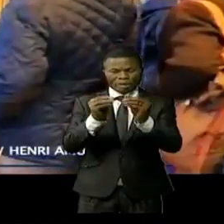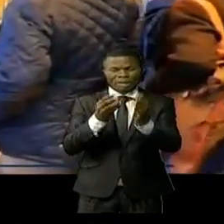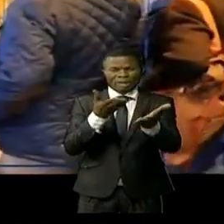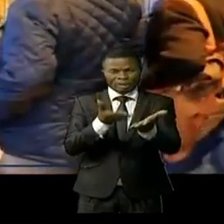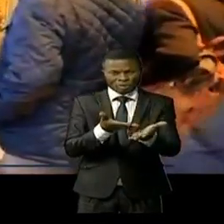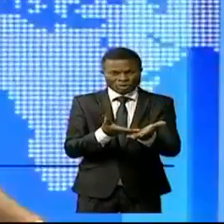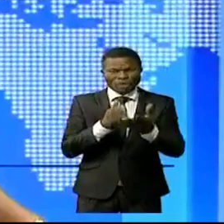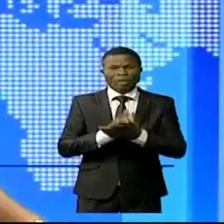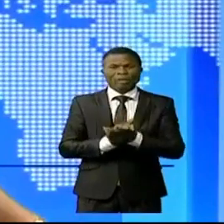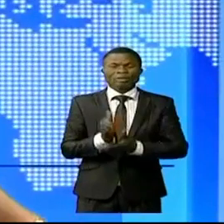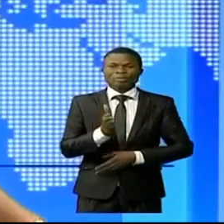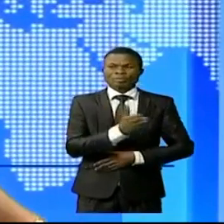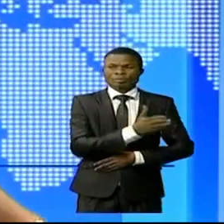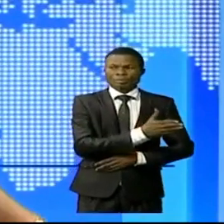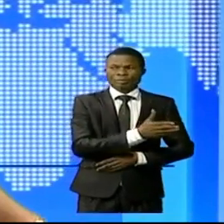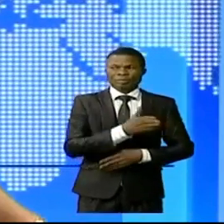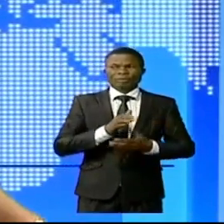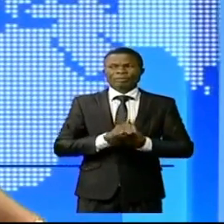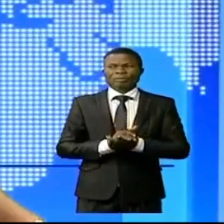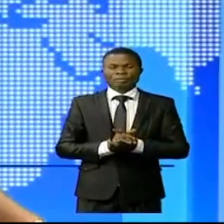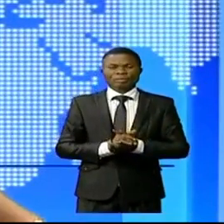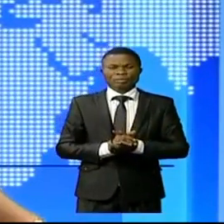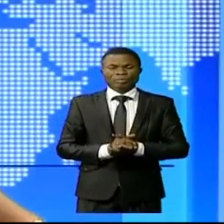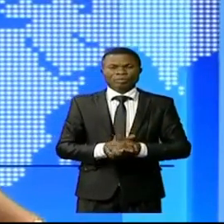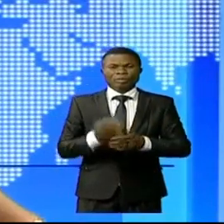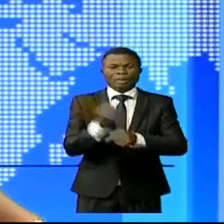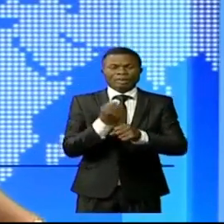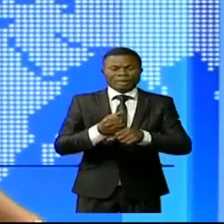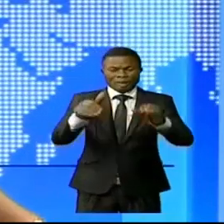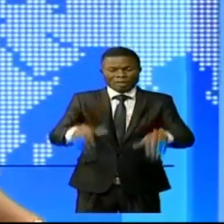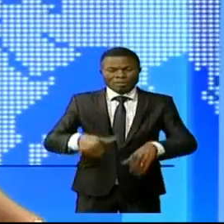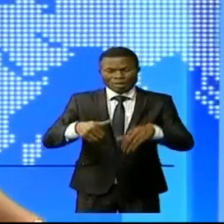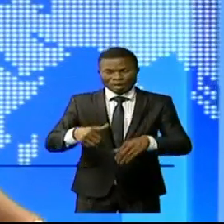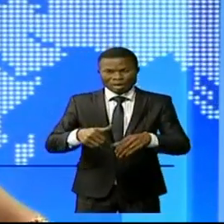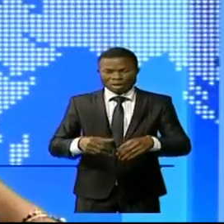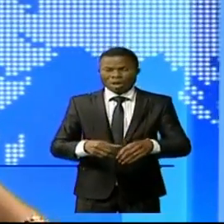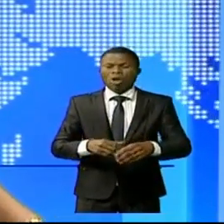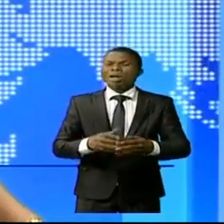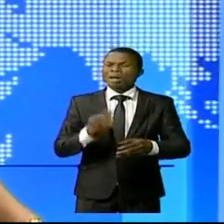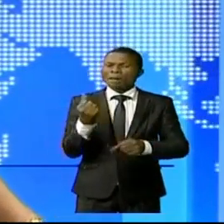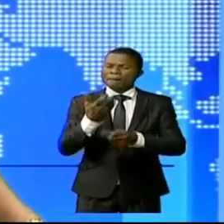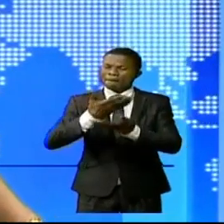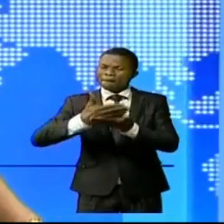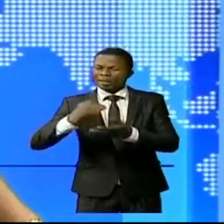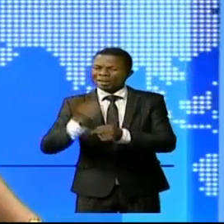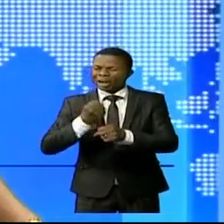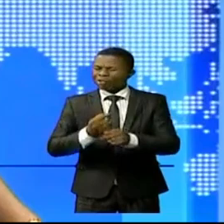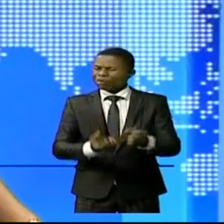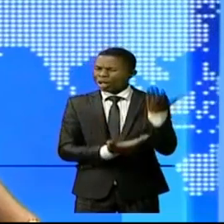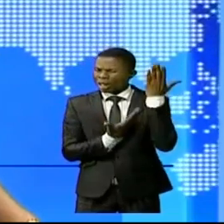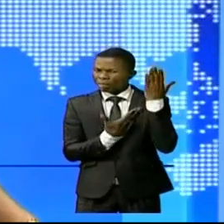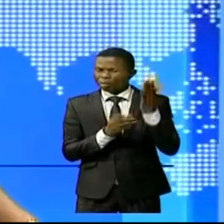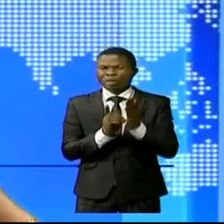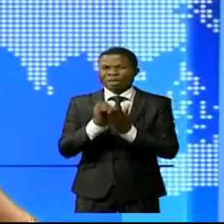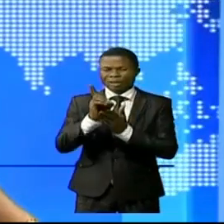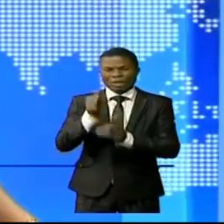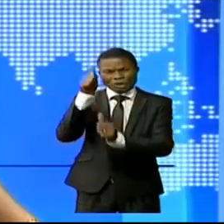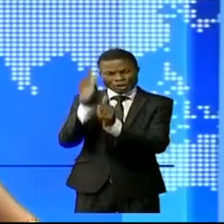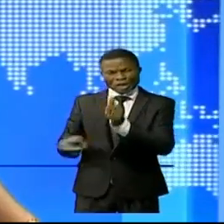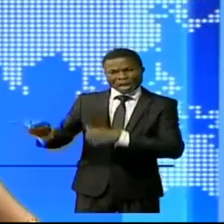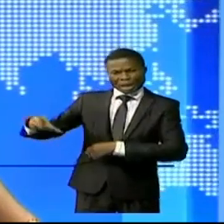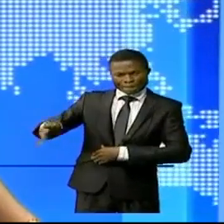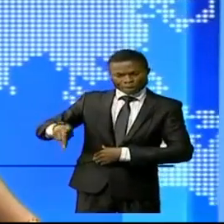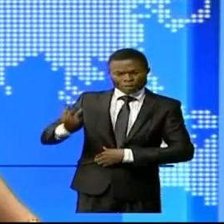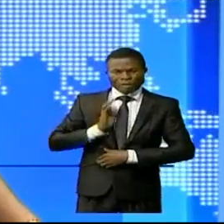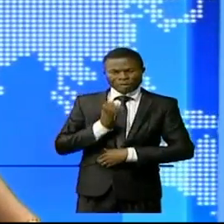-Penapala. L'agriculture est l'un des moteurs de développement d'une nation. Il faut que chaque province de la